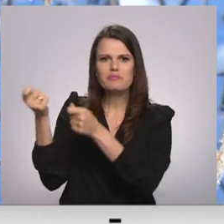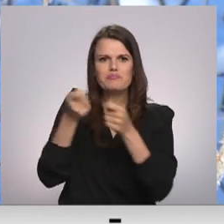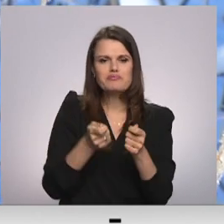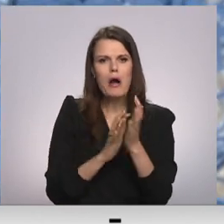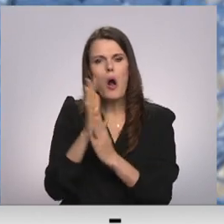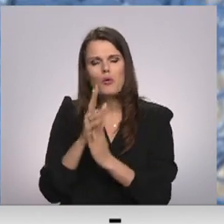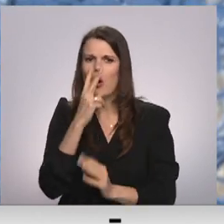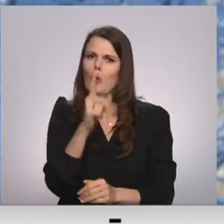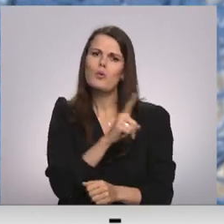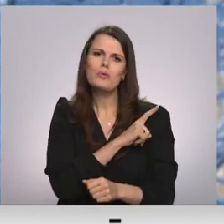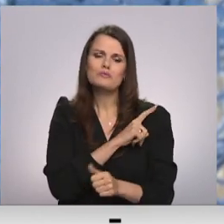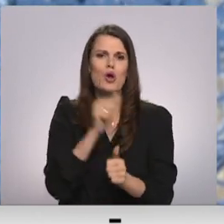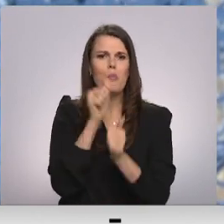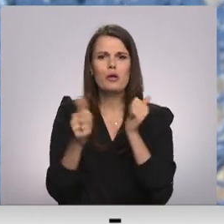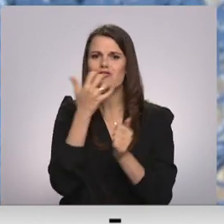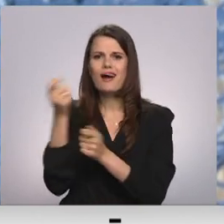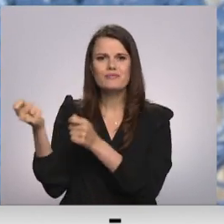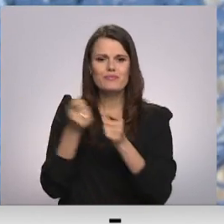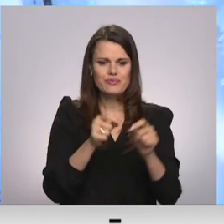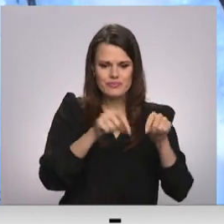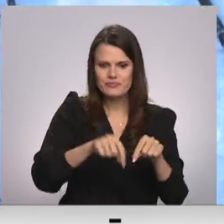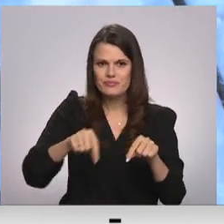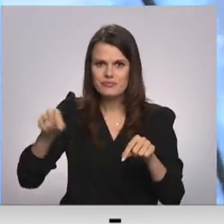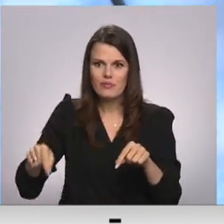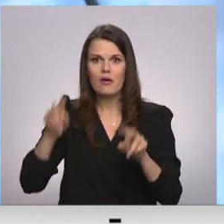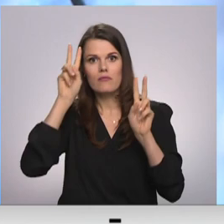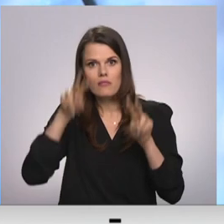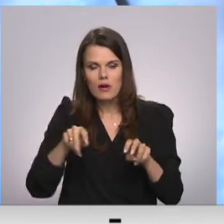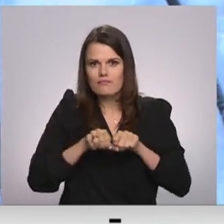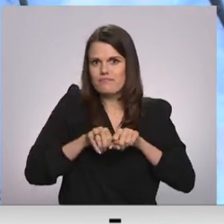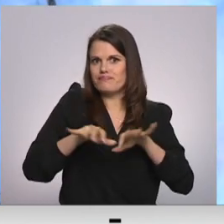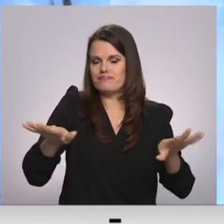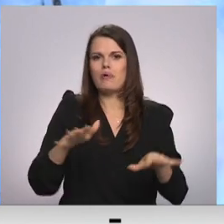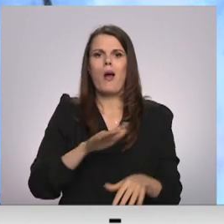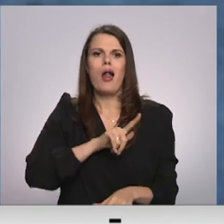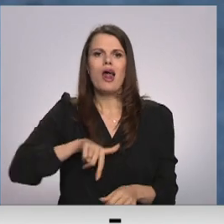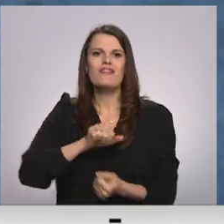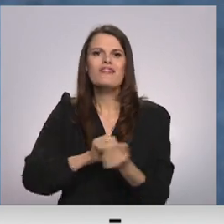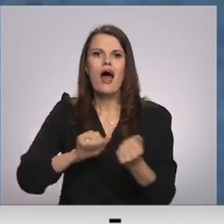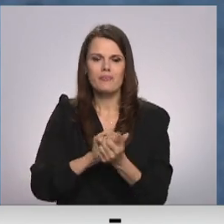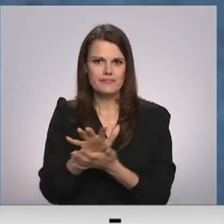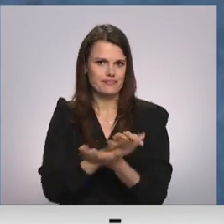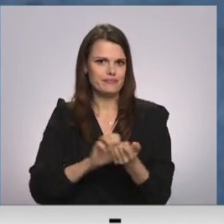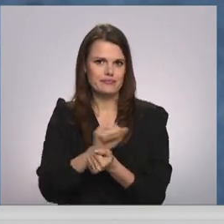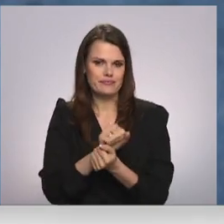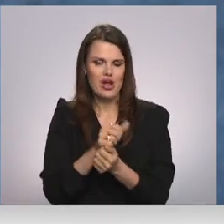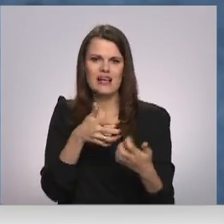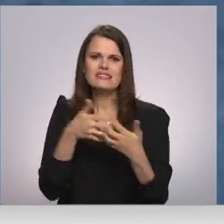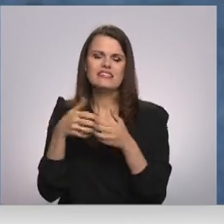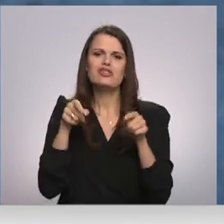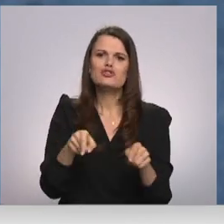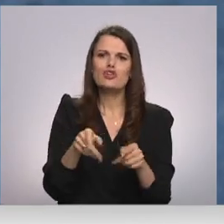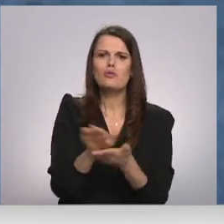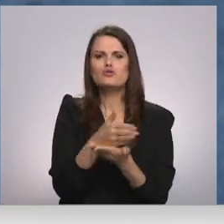vērīgākiem, jo nereti invazīvo sugu izplatību veicina tieši neziņa un nepareiza rīcība. Cīnīties ar šīm te sugām, kādu